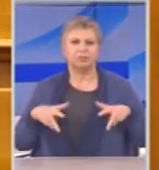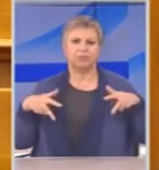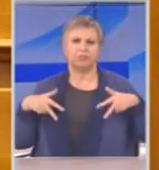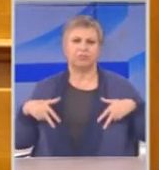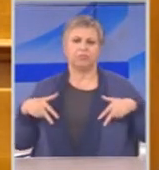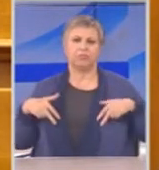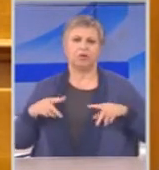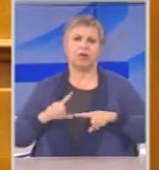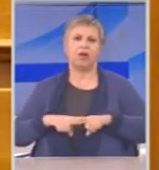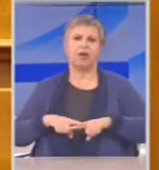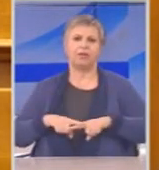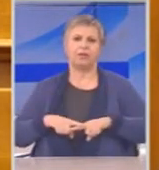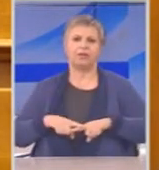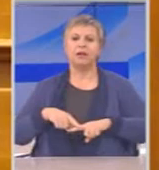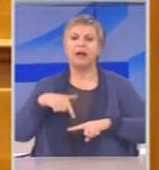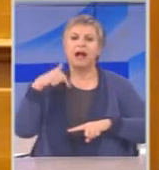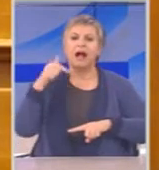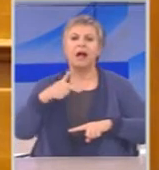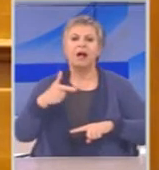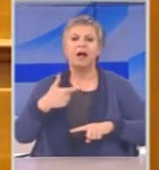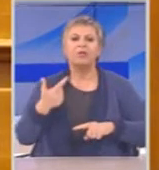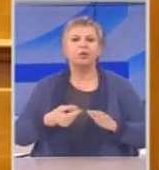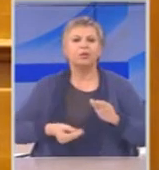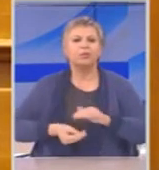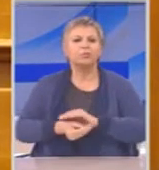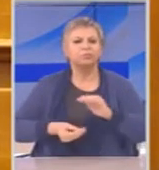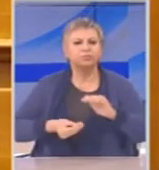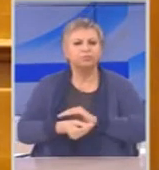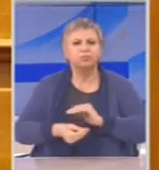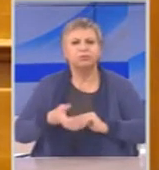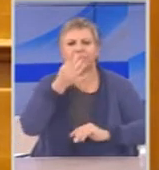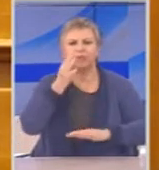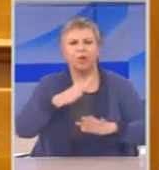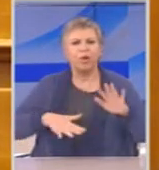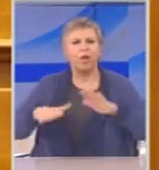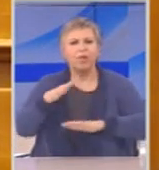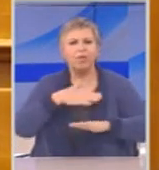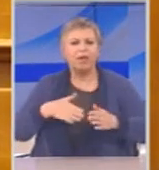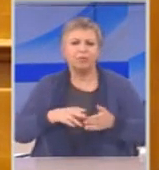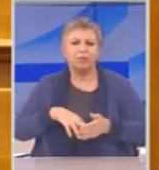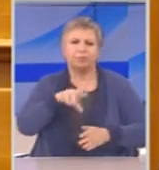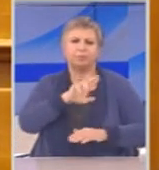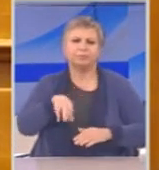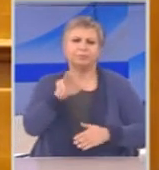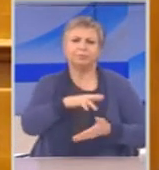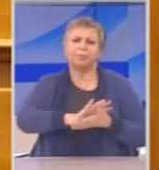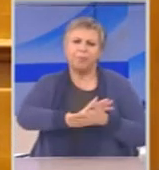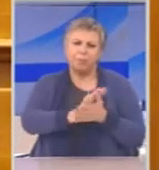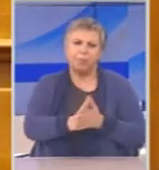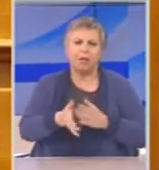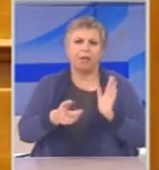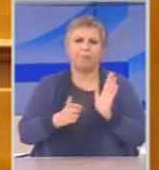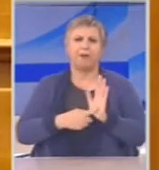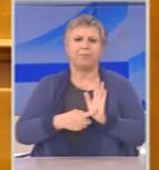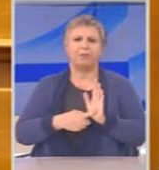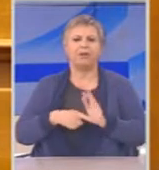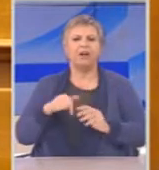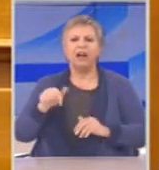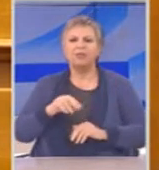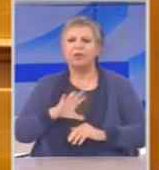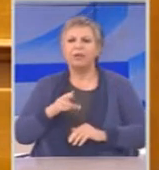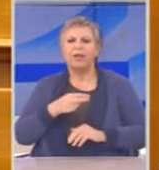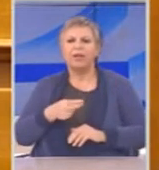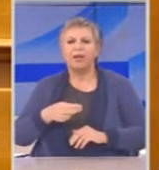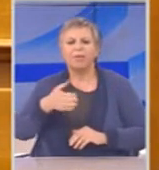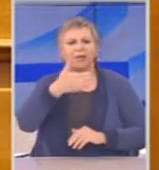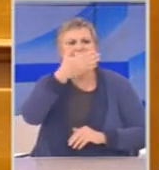διαφθοράς και της διαπλοκής δεν είναι ζήτημα νομικό ή ζήτημα ηθικής τάξης. Δεν είναι μόνο ζήτημα ποινικό